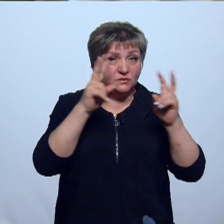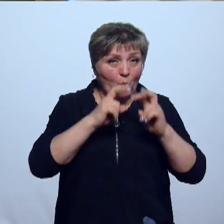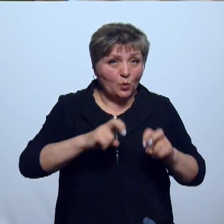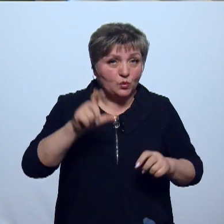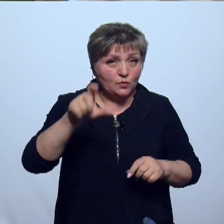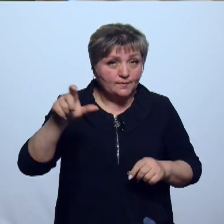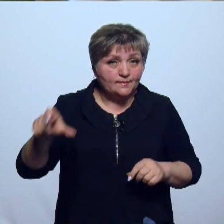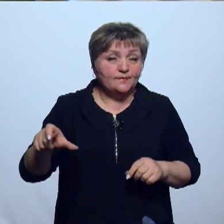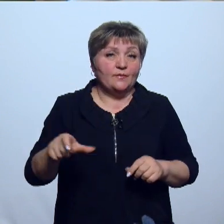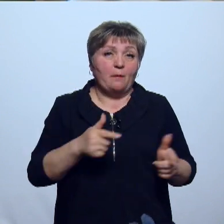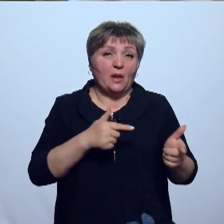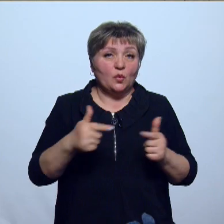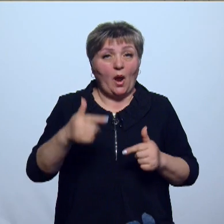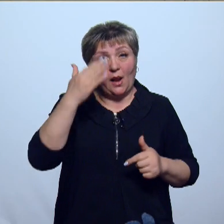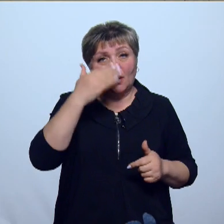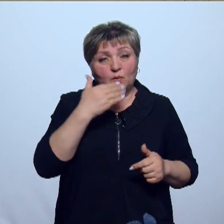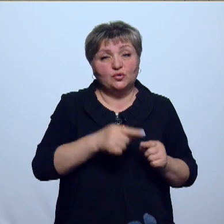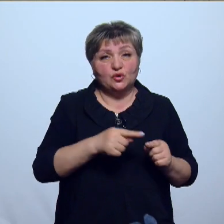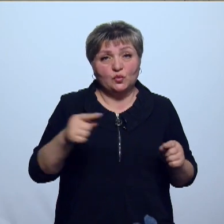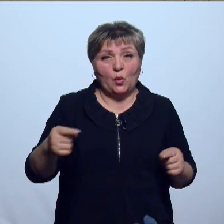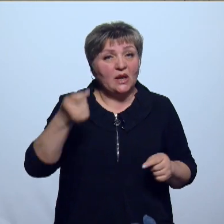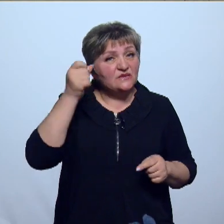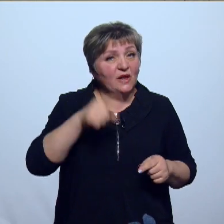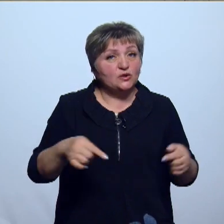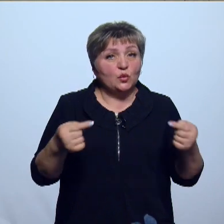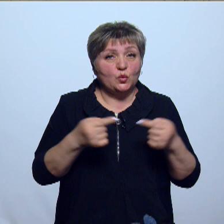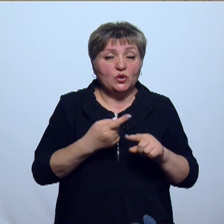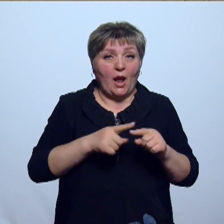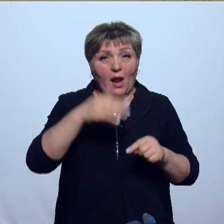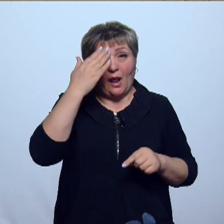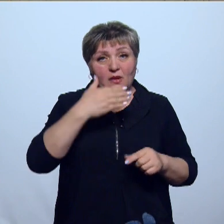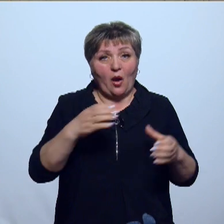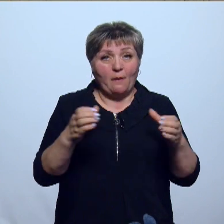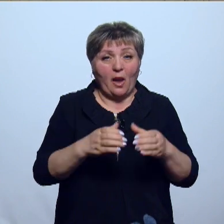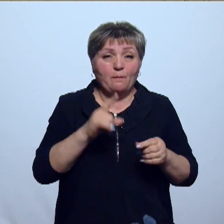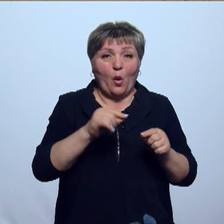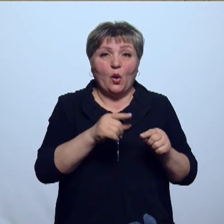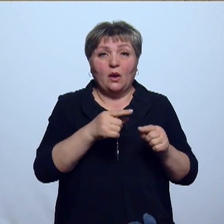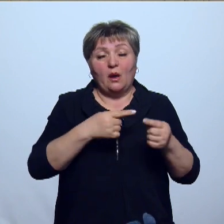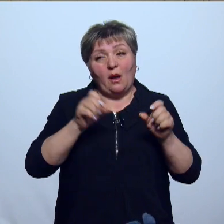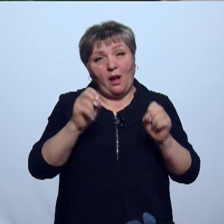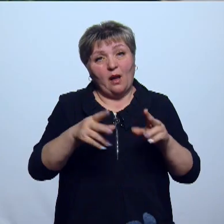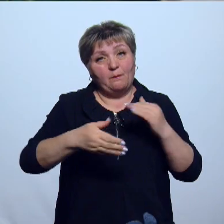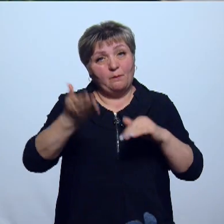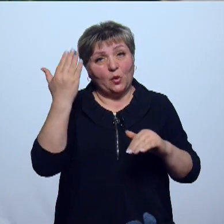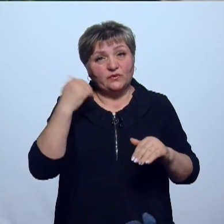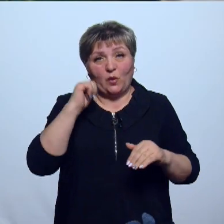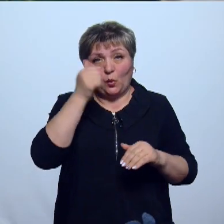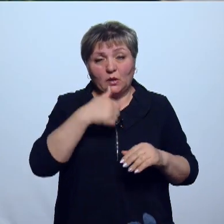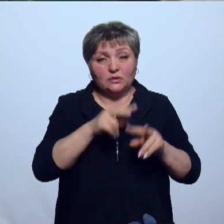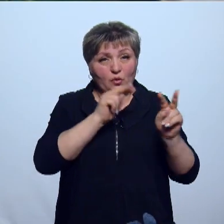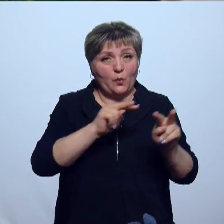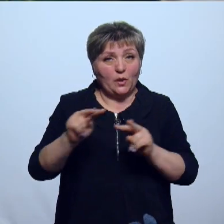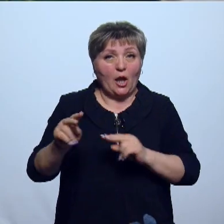Вообще, как бы готов к летнему сезону. Уже известно точно, эта летняя кампания пройдет по сценарию прошлого года, то есть с соблюдением всех